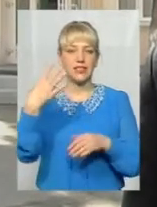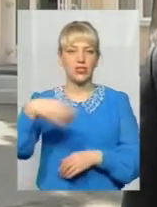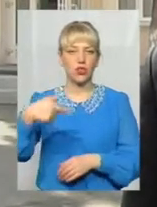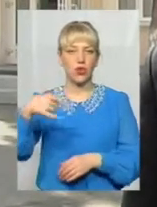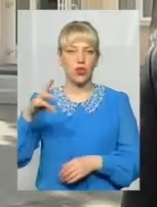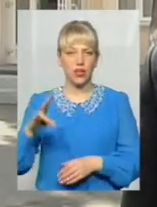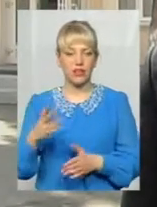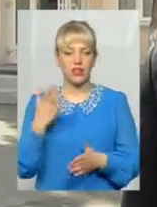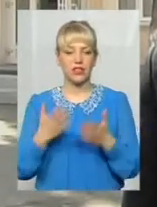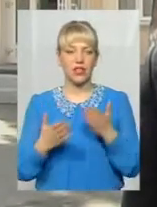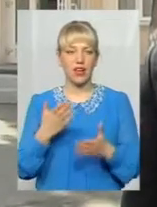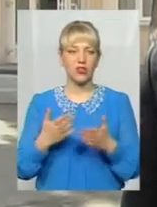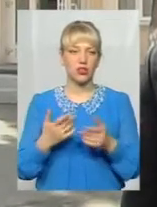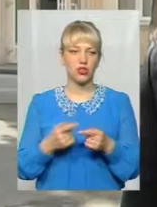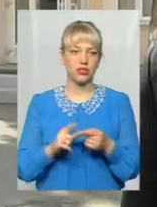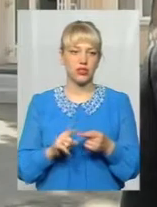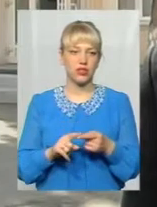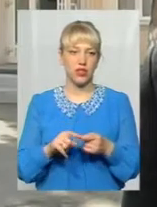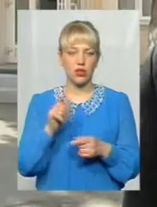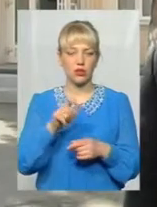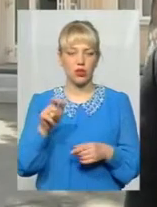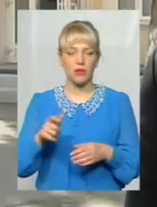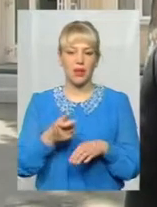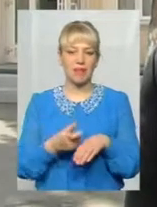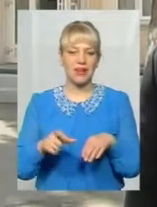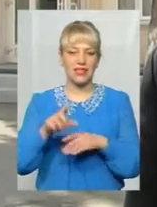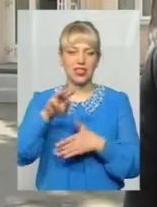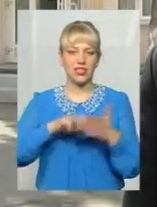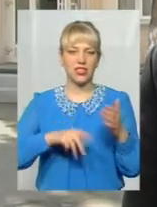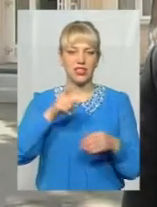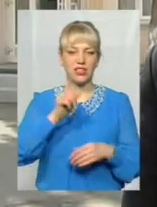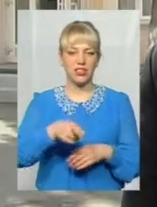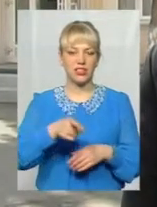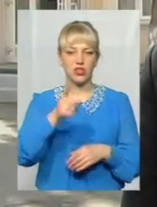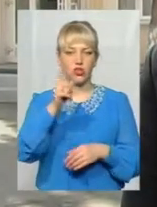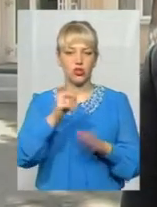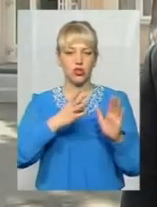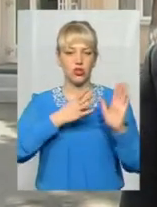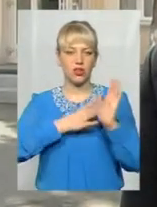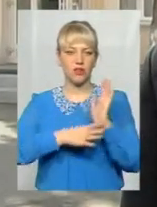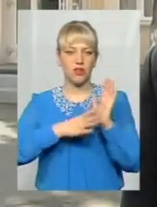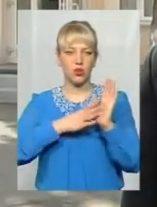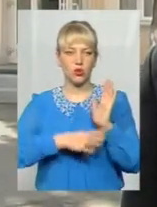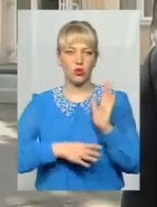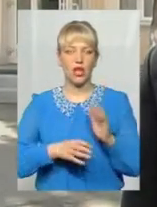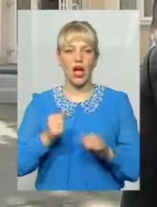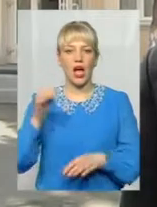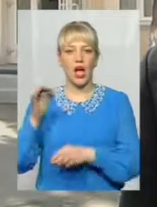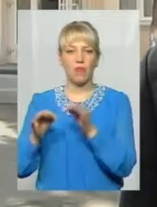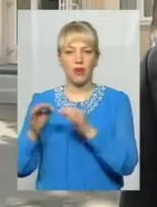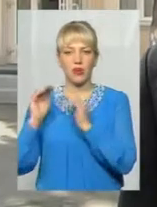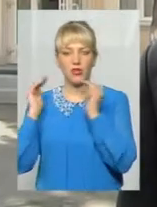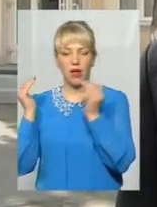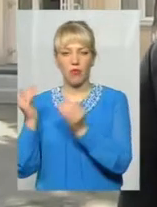то максимальний штраф 1190 в звичайних екосистемах, в природозаповідному фонді – до 1700.